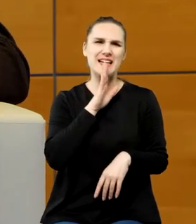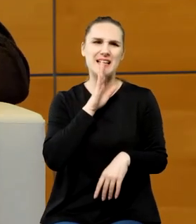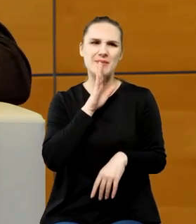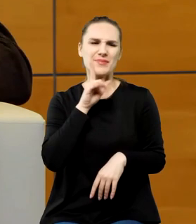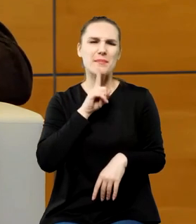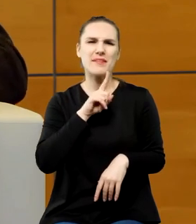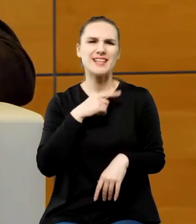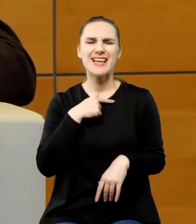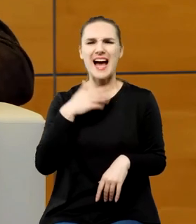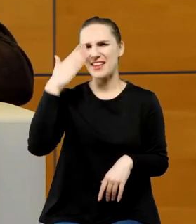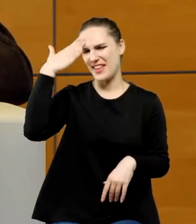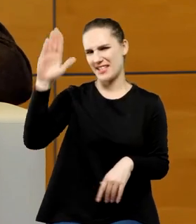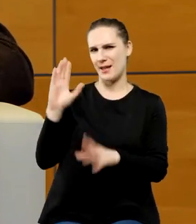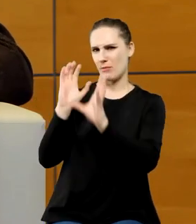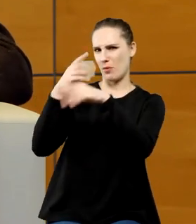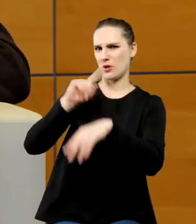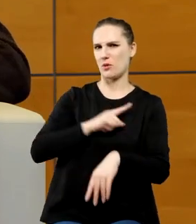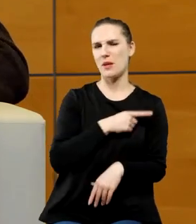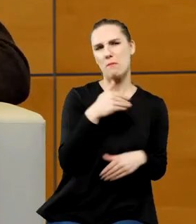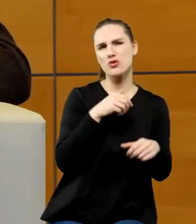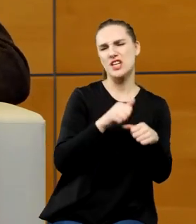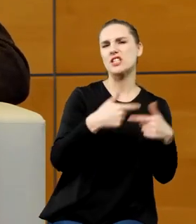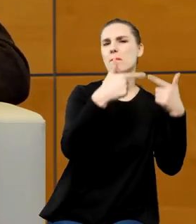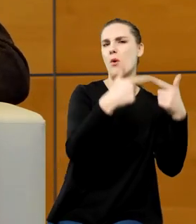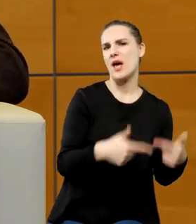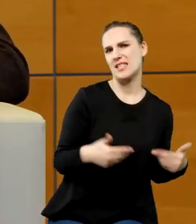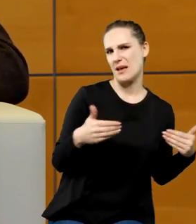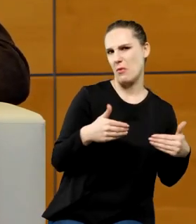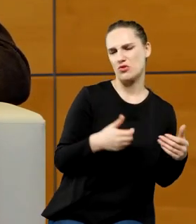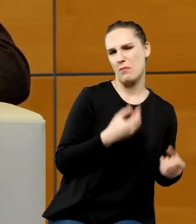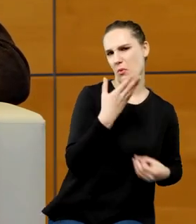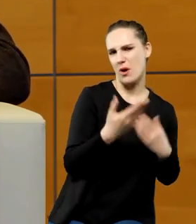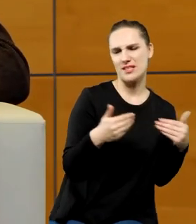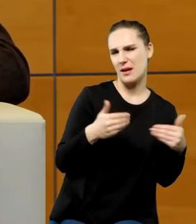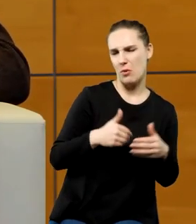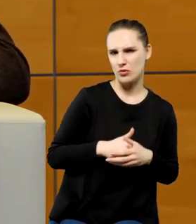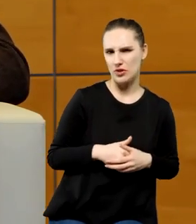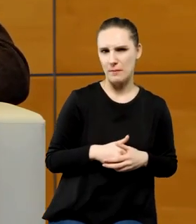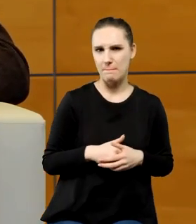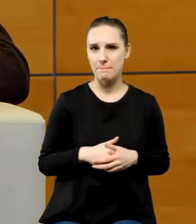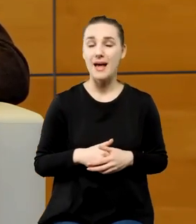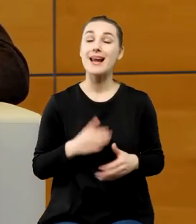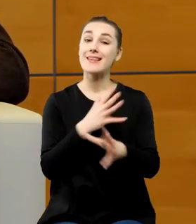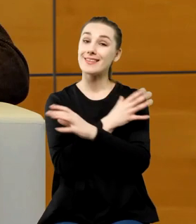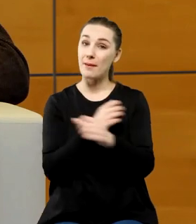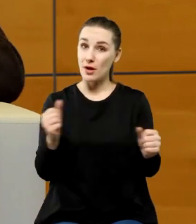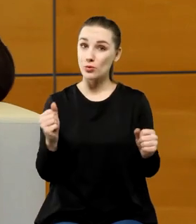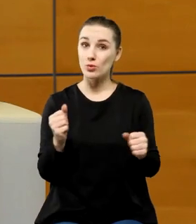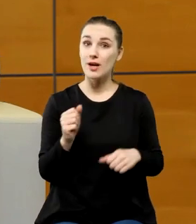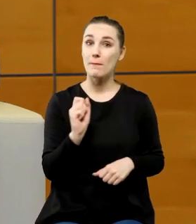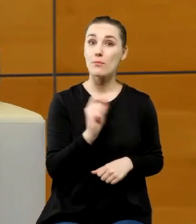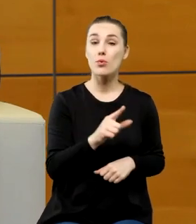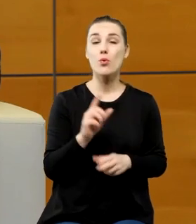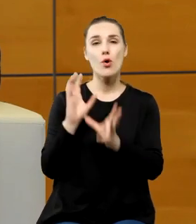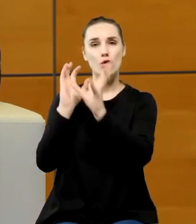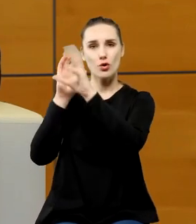znam Kopernika romantycznego, być może w poezji tam jest. Natomiast w dramaturgii Kopernik pojawia się przede wszystkim jako taka